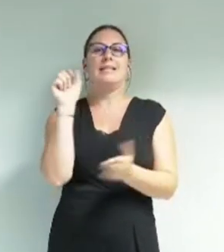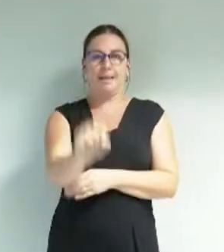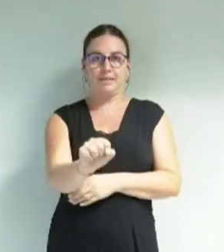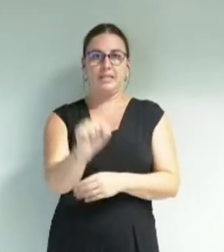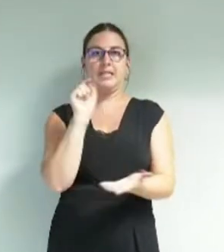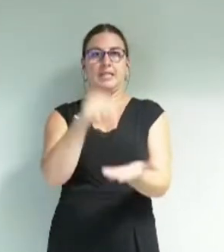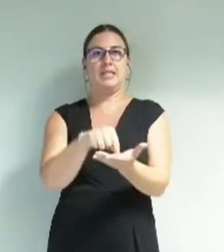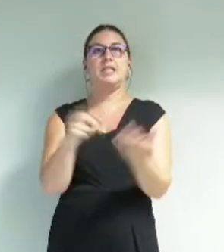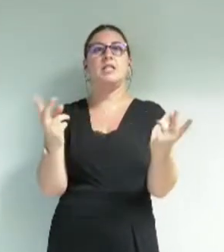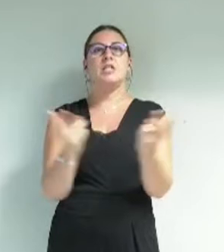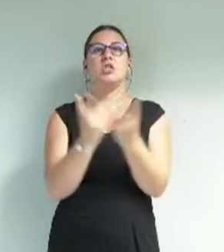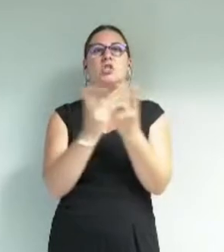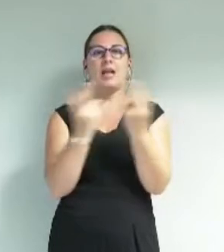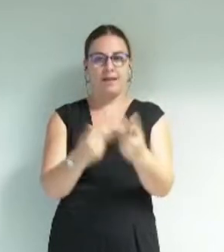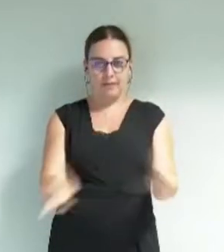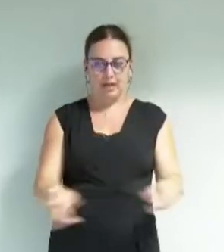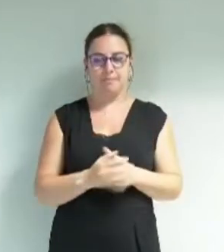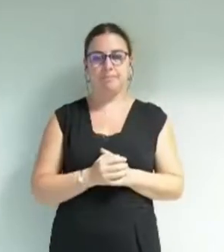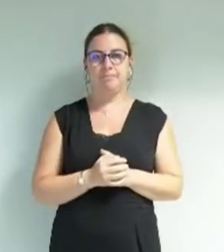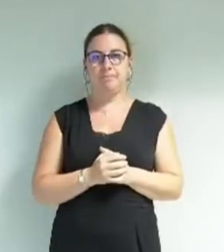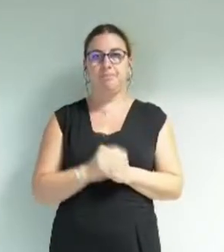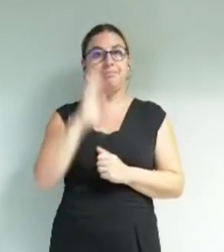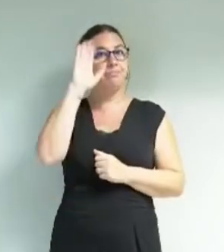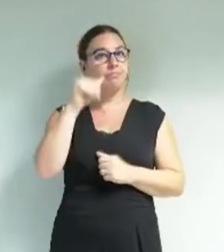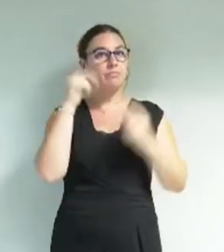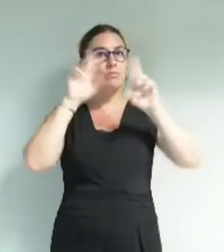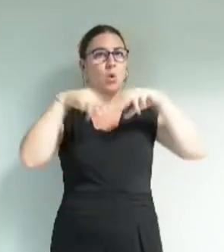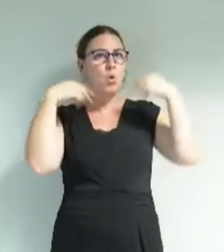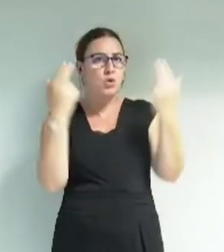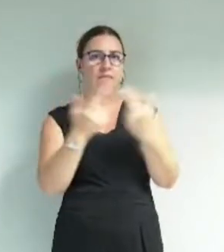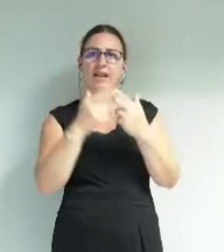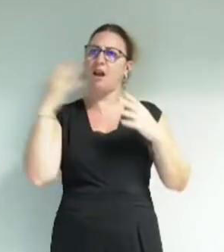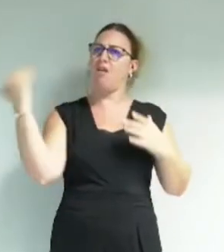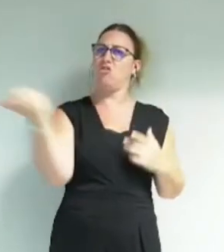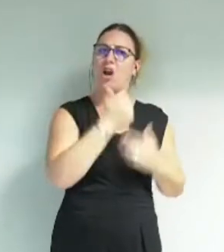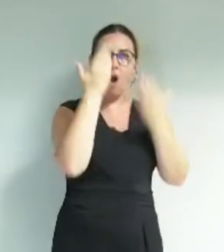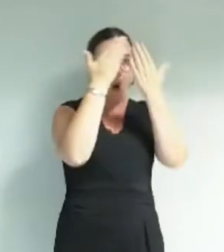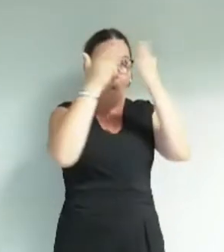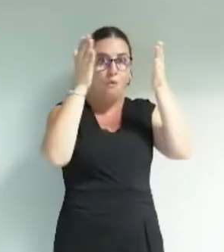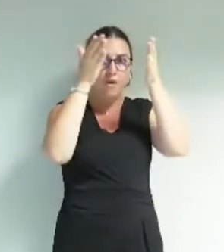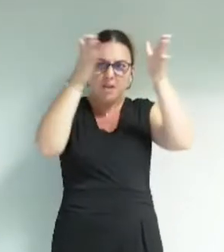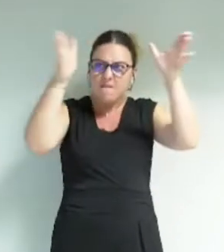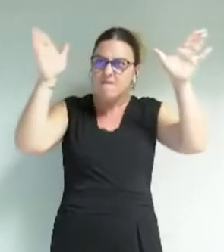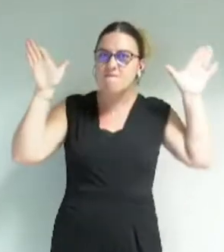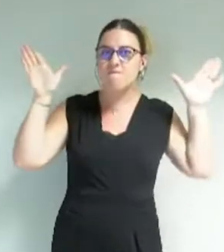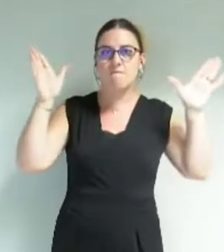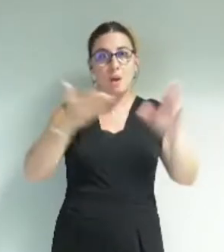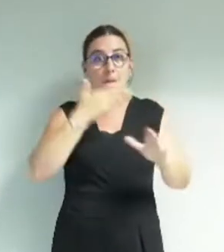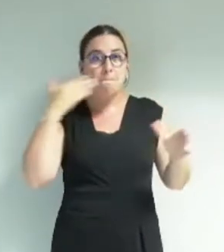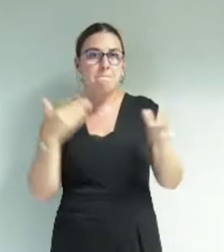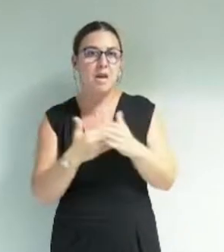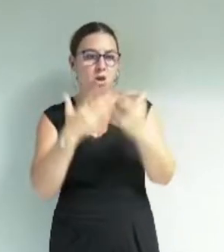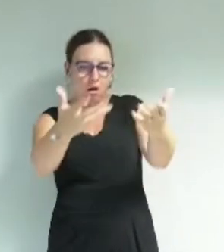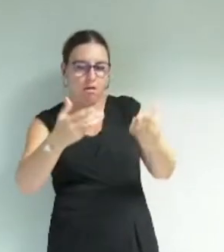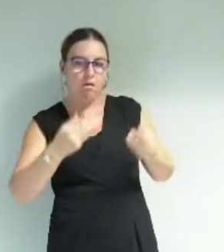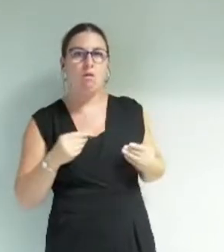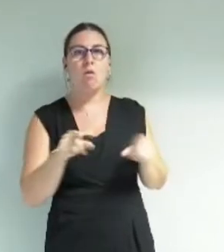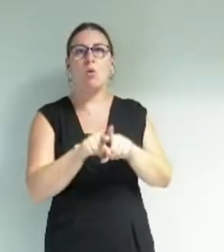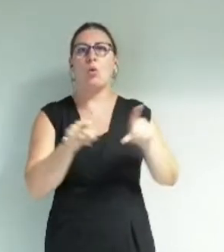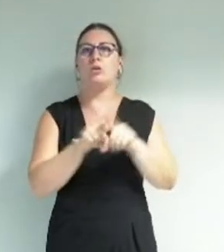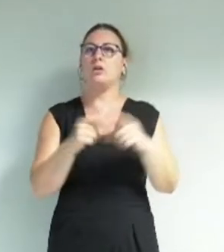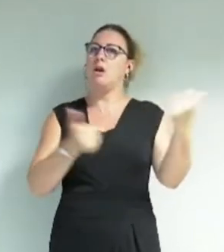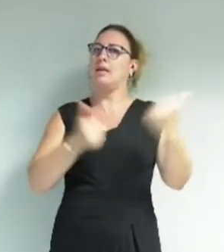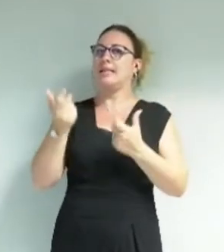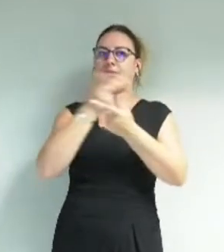Il s'agit donc bien de garantir l'universalité d'accès aux lieux, de les ouvrir plus, de les ouvrir mieux, de mettre en œuvre un service